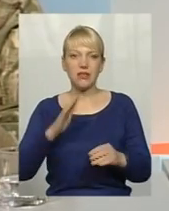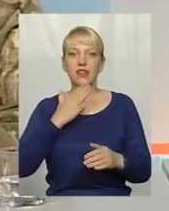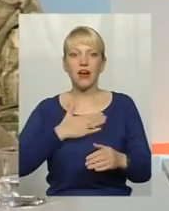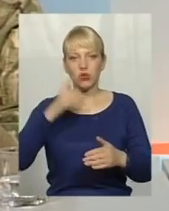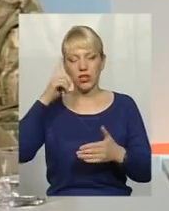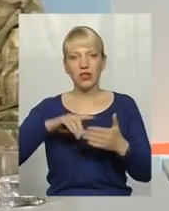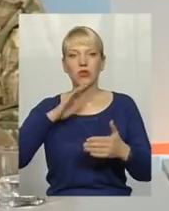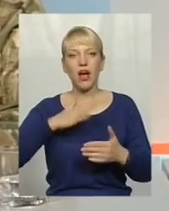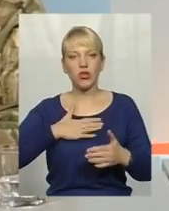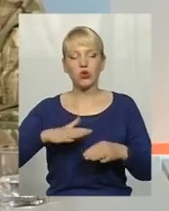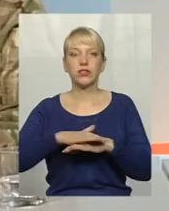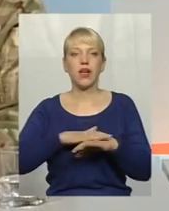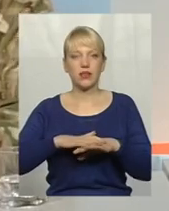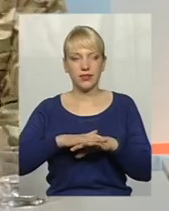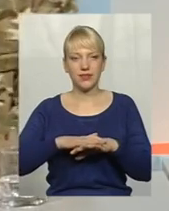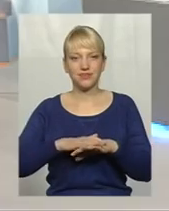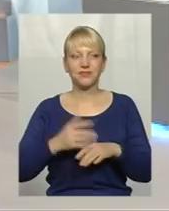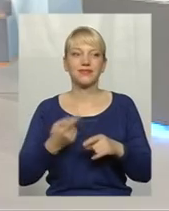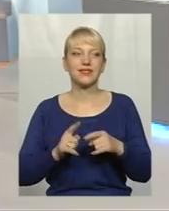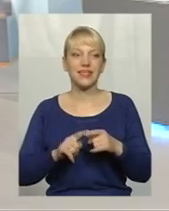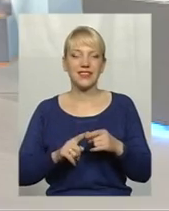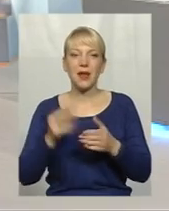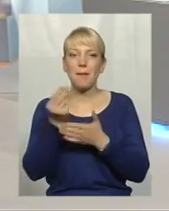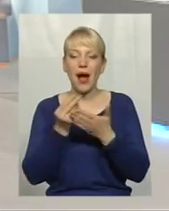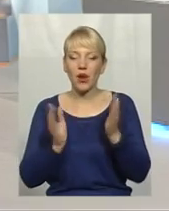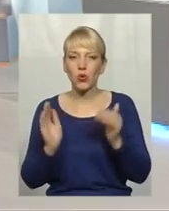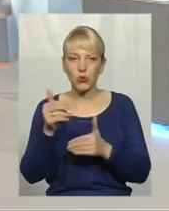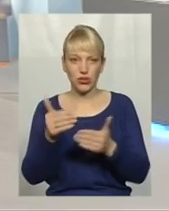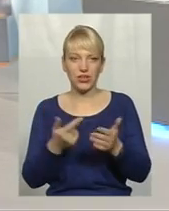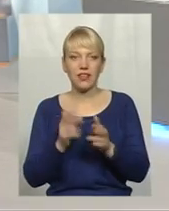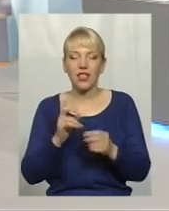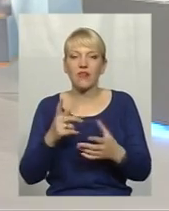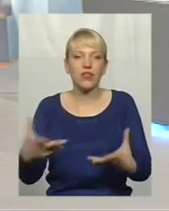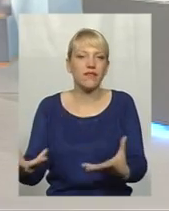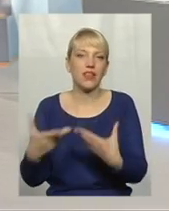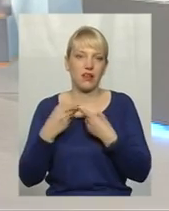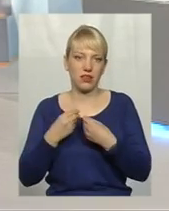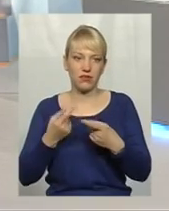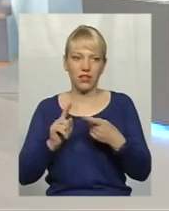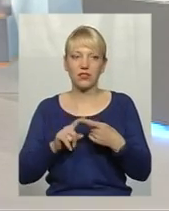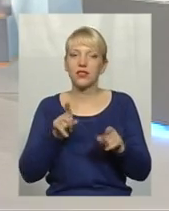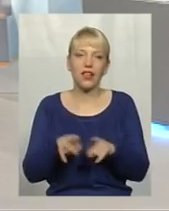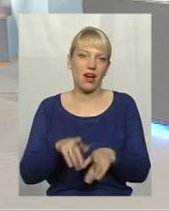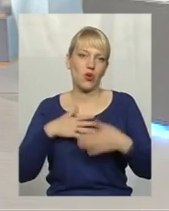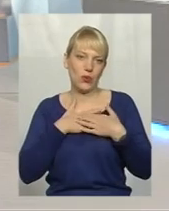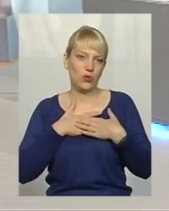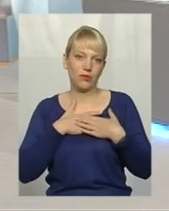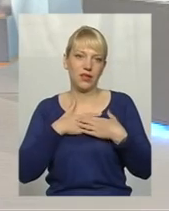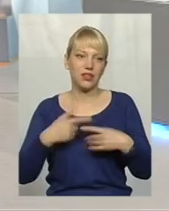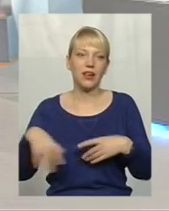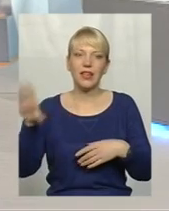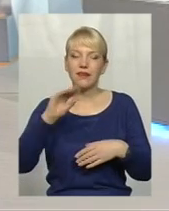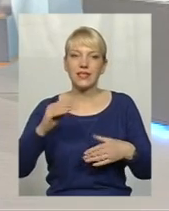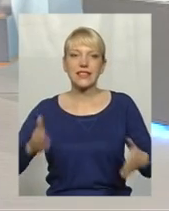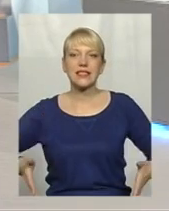нашої нації. Ці рисуночки всі, як вони вдохновляють. подаруночки, вони так люблять. Всі стіни,